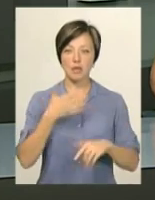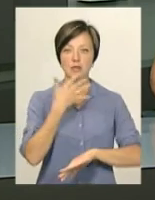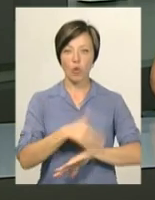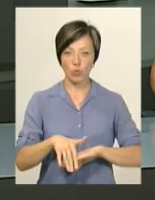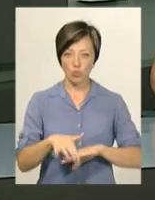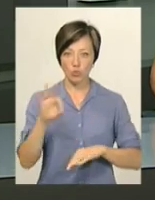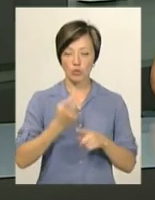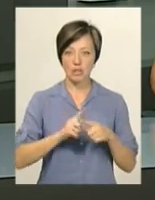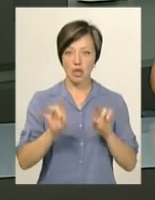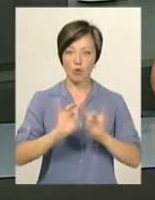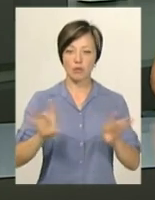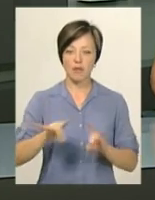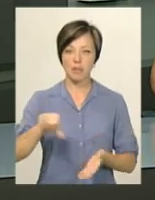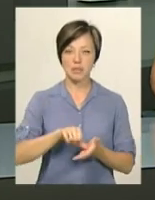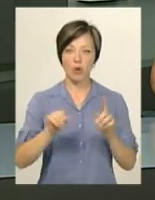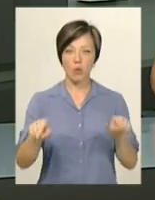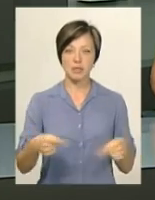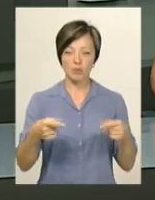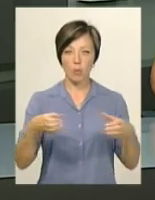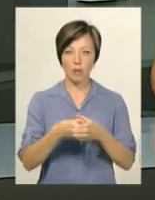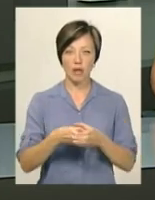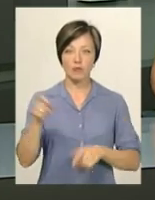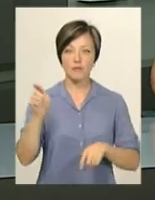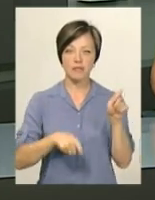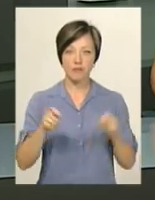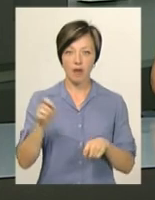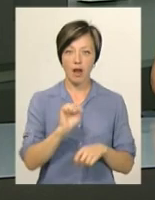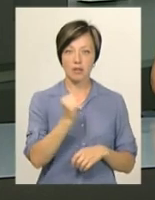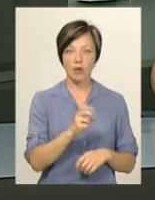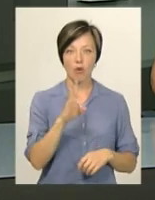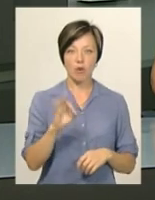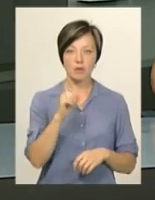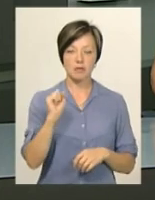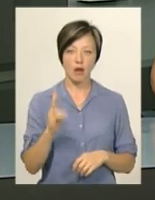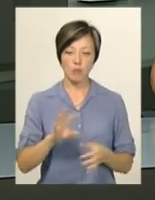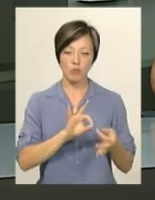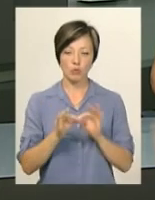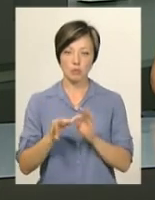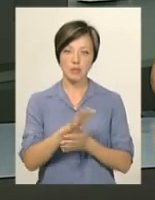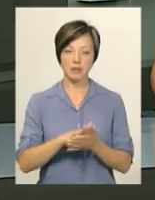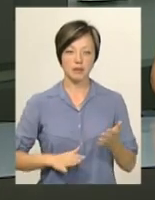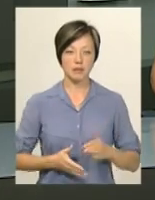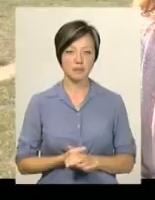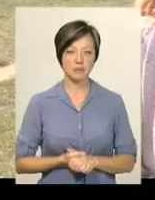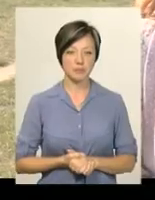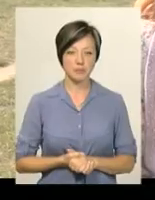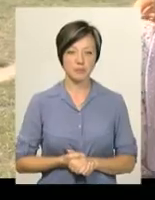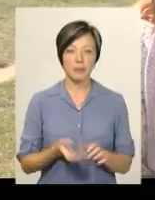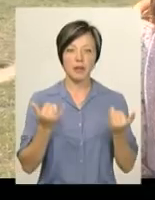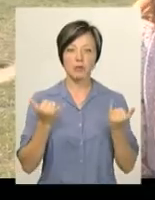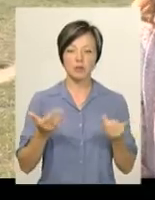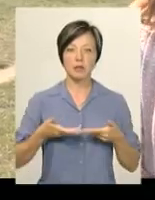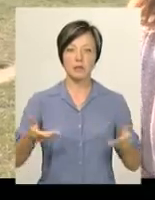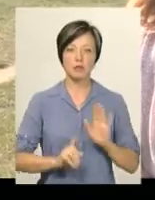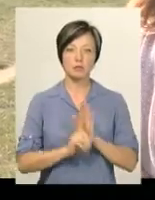кордону. Про це розповіла представник організаційного комітету фестивалю Анастасія Козак. Подробиці у сюжеті. Сьогодні ми